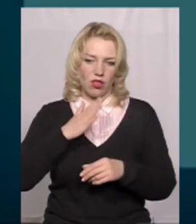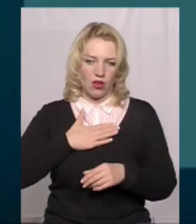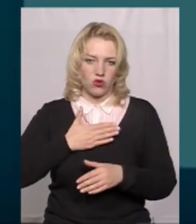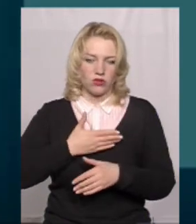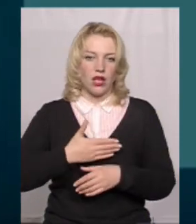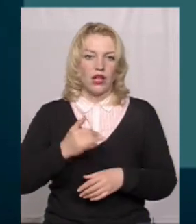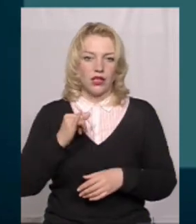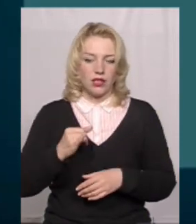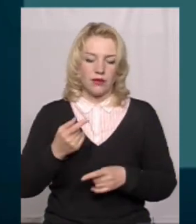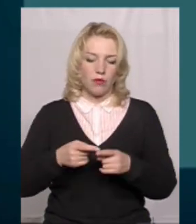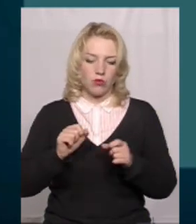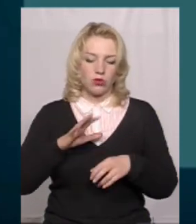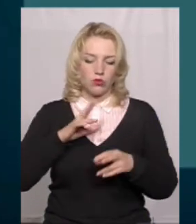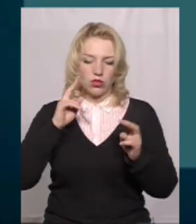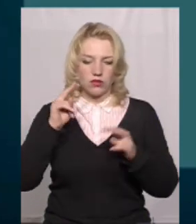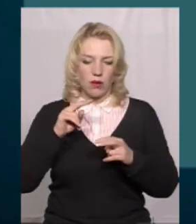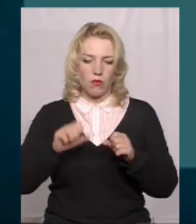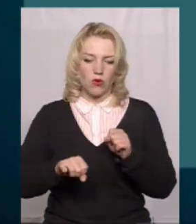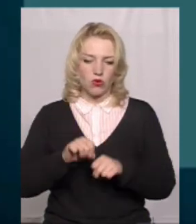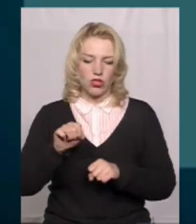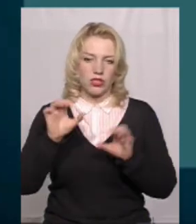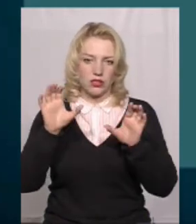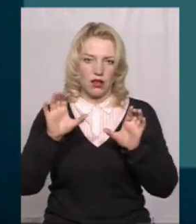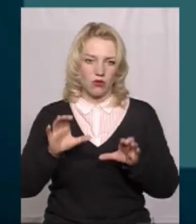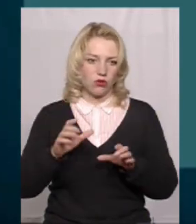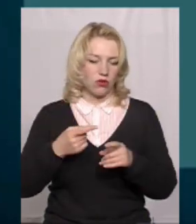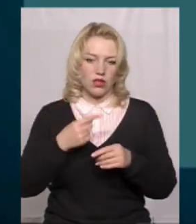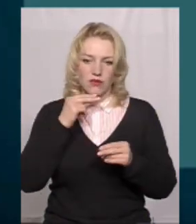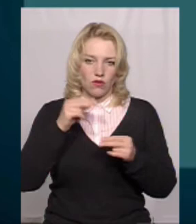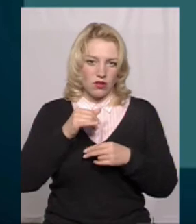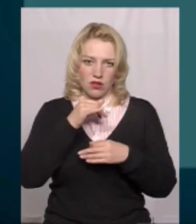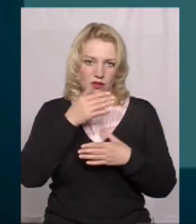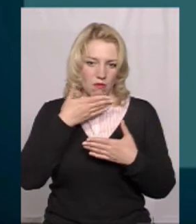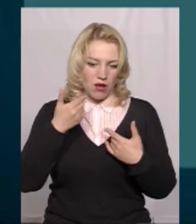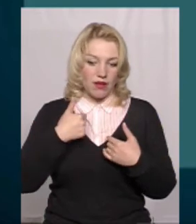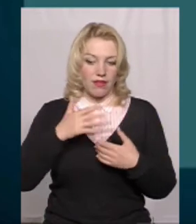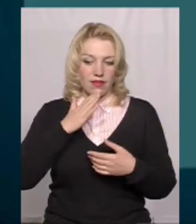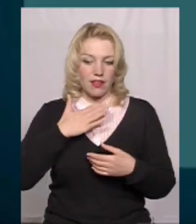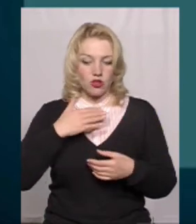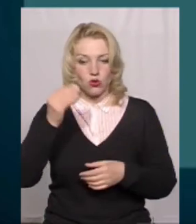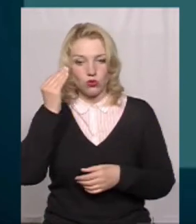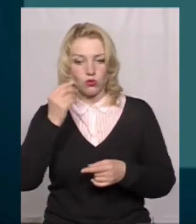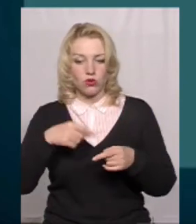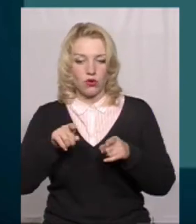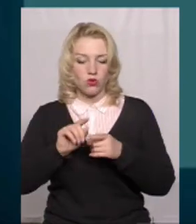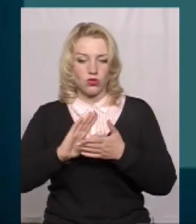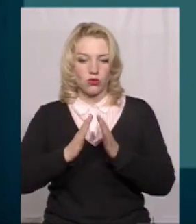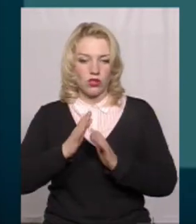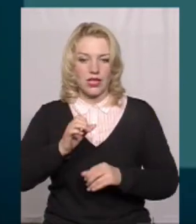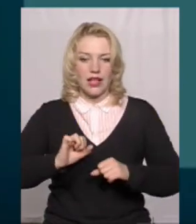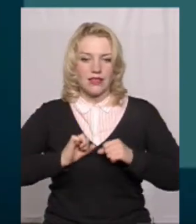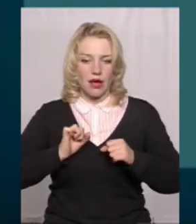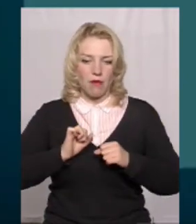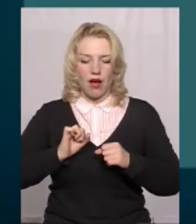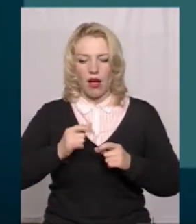могли свідчити про порушення компанії чинного законодавства, немає. На нашу думку, цю ситуацію намагаються використати в цілях